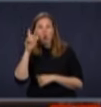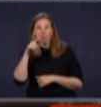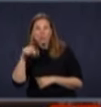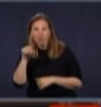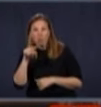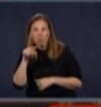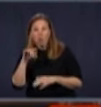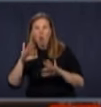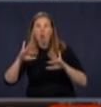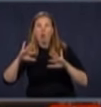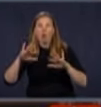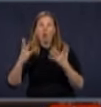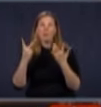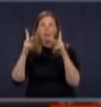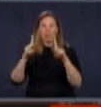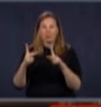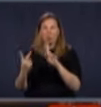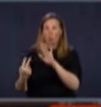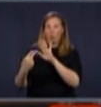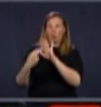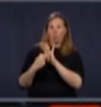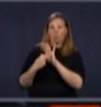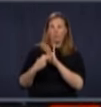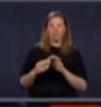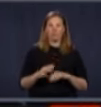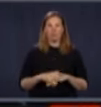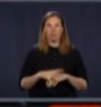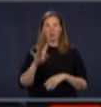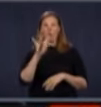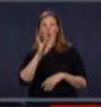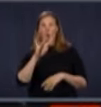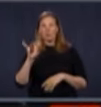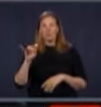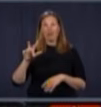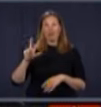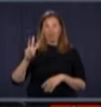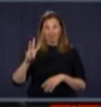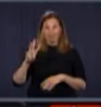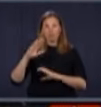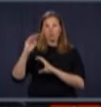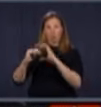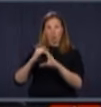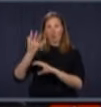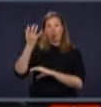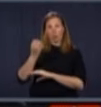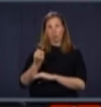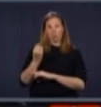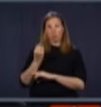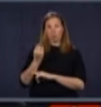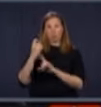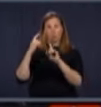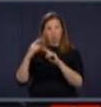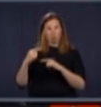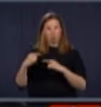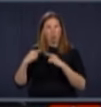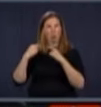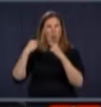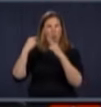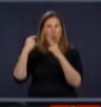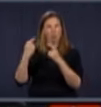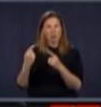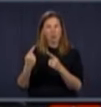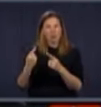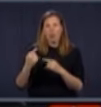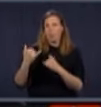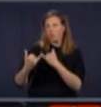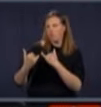faites pour régler des problèmes dénoncés? Alors, on a reçu 836 courriels depuis, en fait, c'est pendant